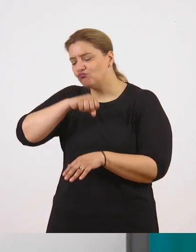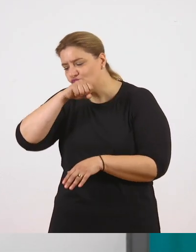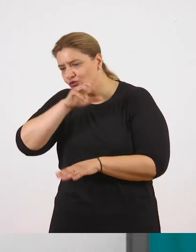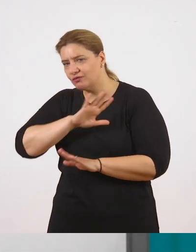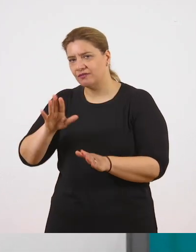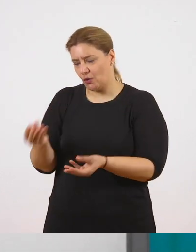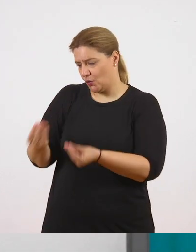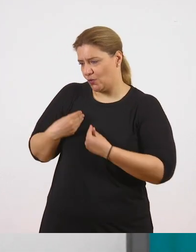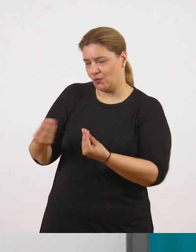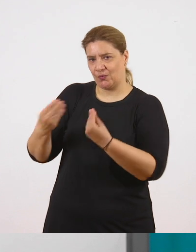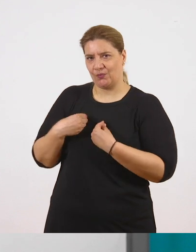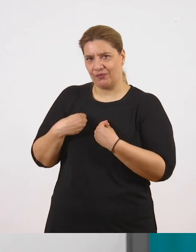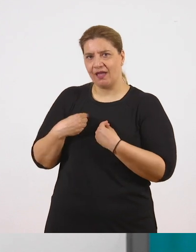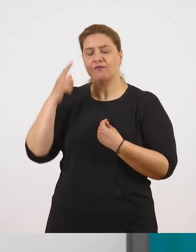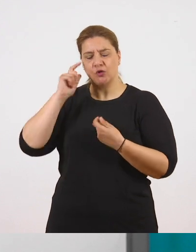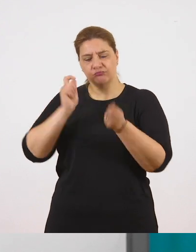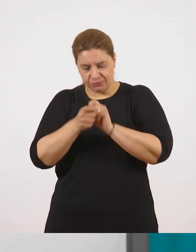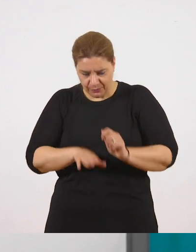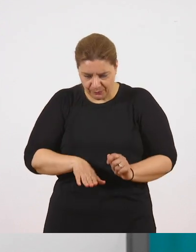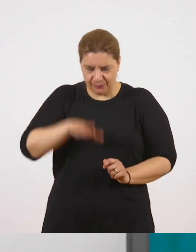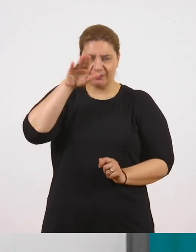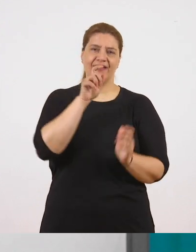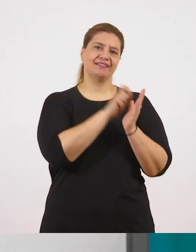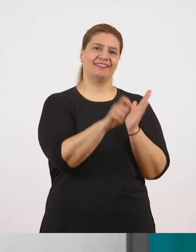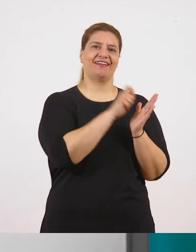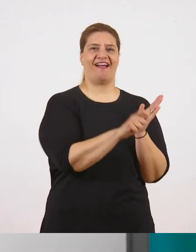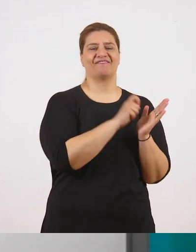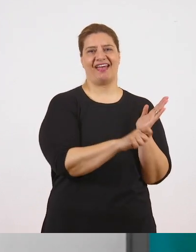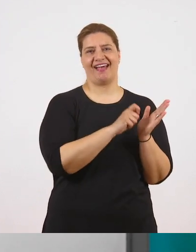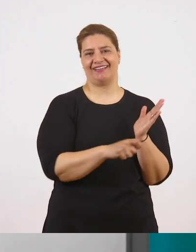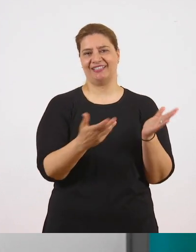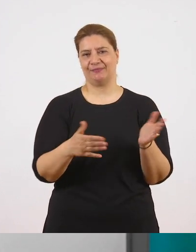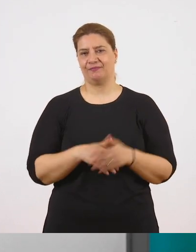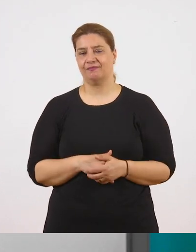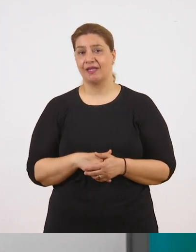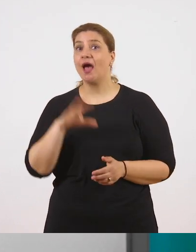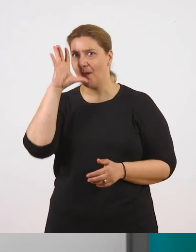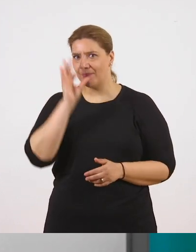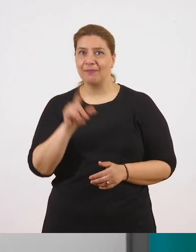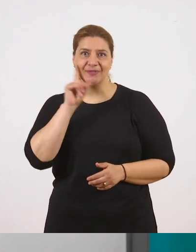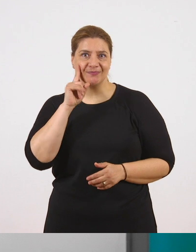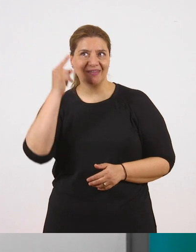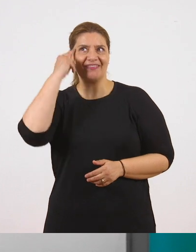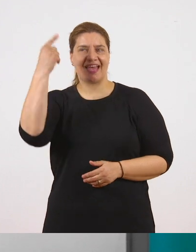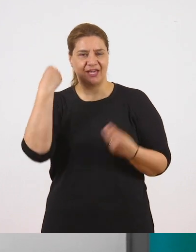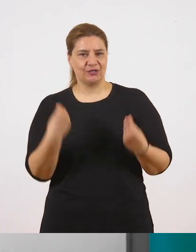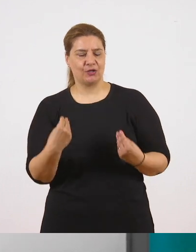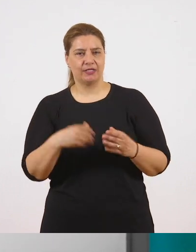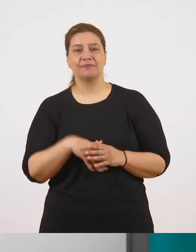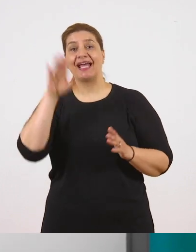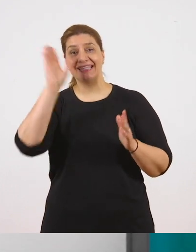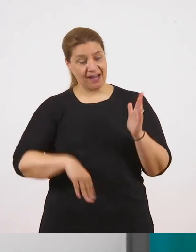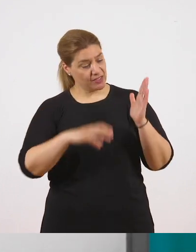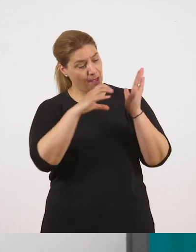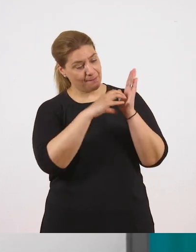πολύ ωραίες ιδέες είχε η δανάη, έτσι. Πραγματικά, σε αυτήν εδώ την τελευταία παράγραφο, η δανάη,